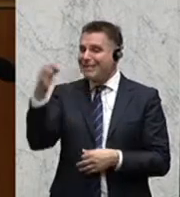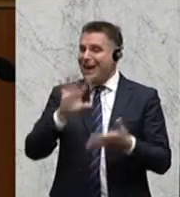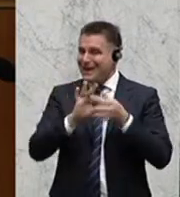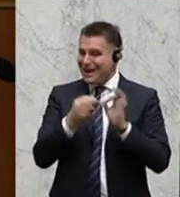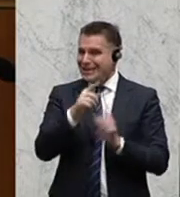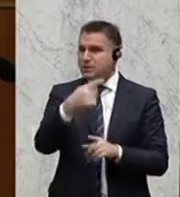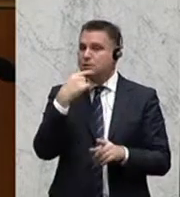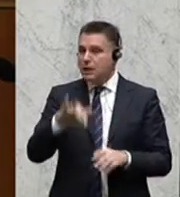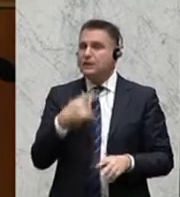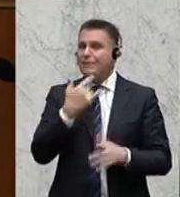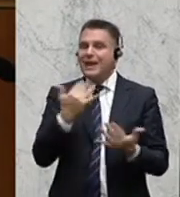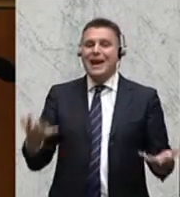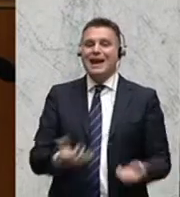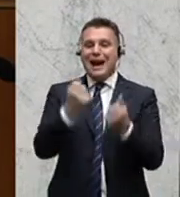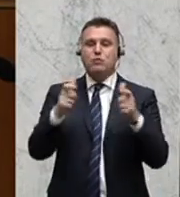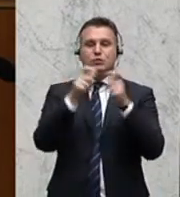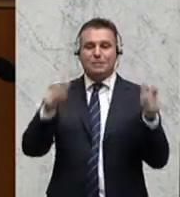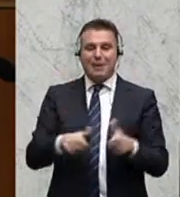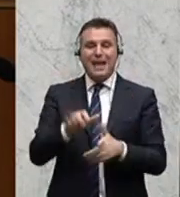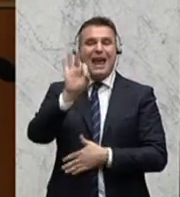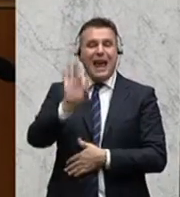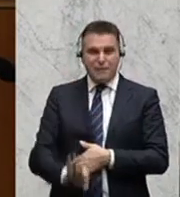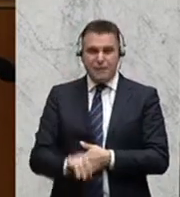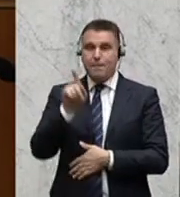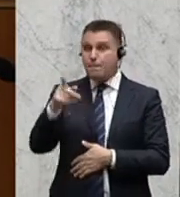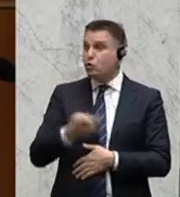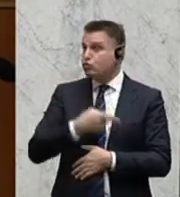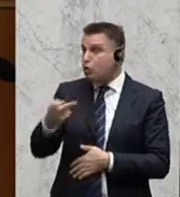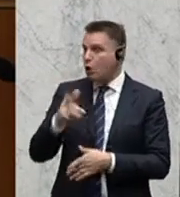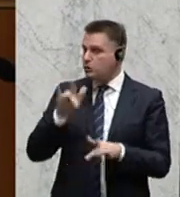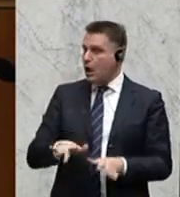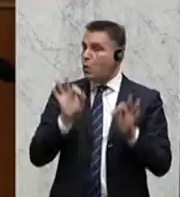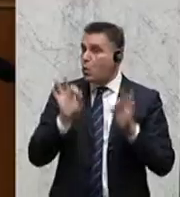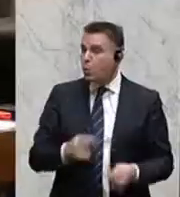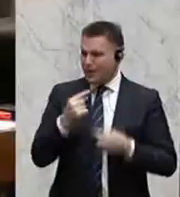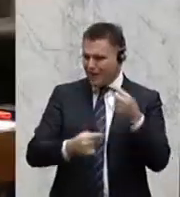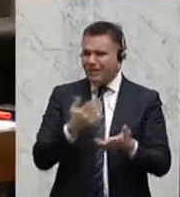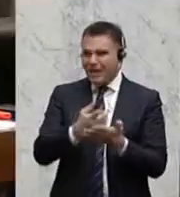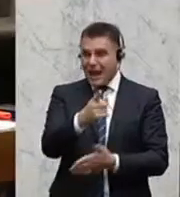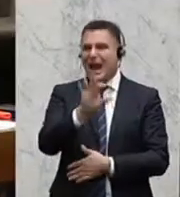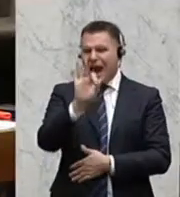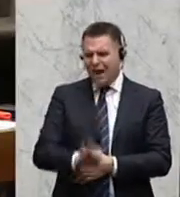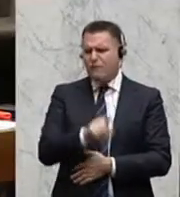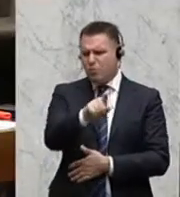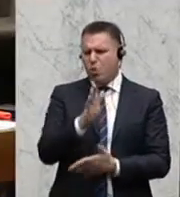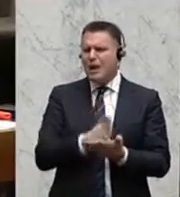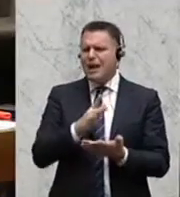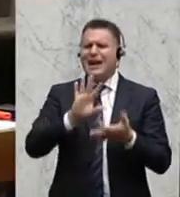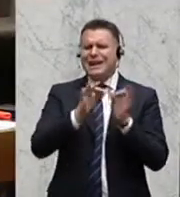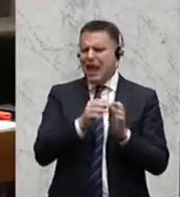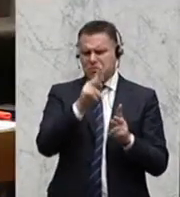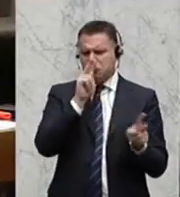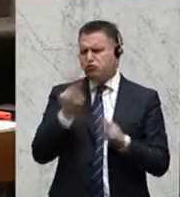Verstaatlichung als Rettungspaket gezeichnet. Die FPÖ in Kärnten war ganz, ganz stolz, dass da alles passiert ist. Das heißt, die Freiheitlichen haben jahrelang in Kärnten weggesehen.